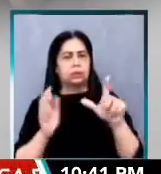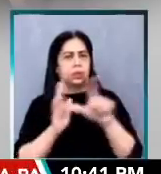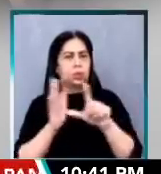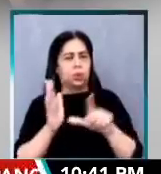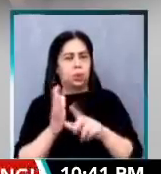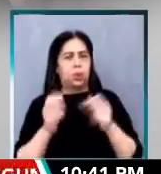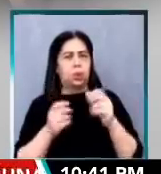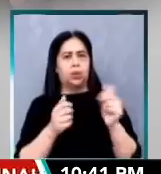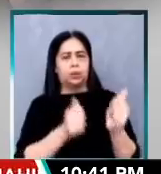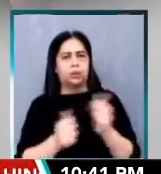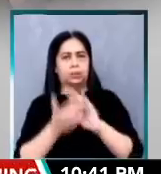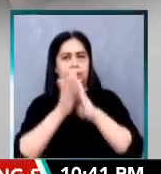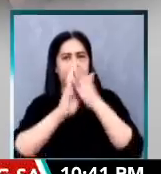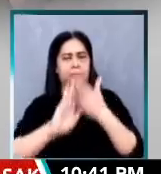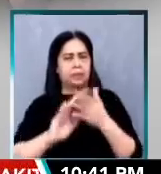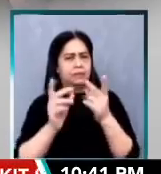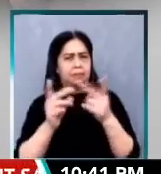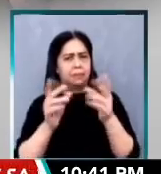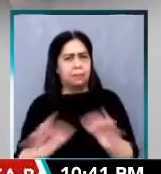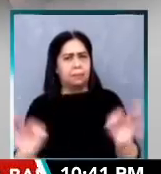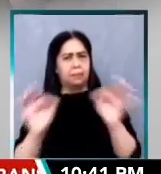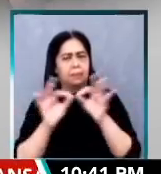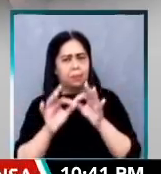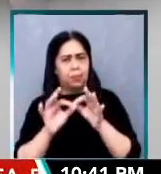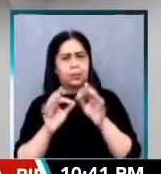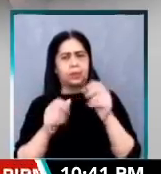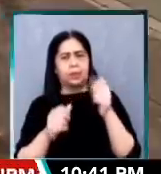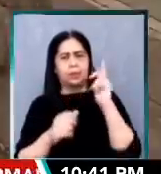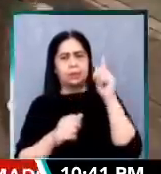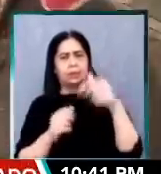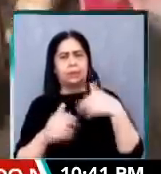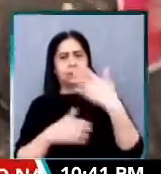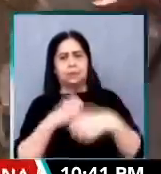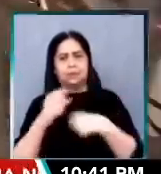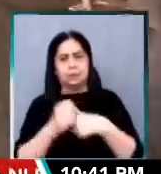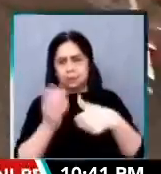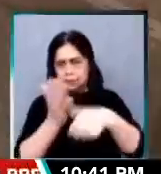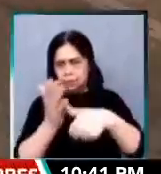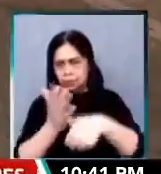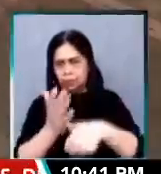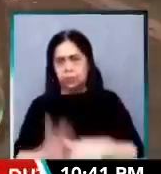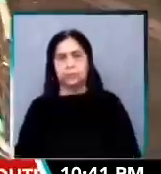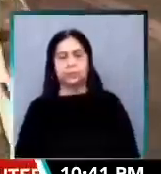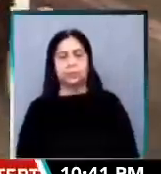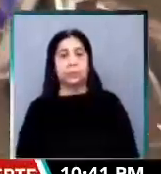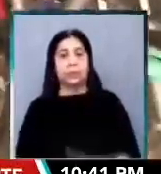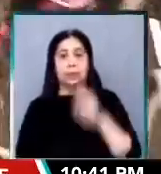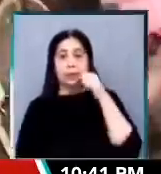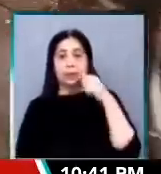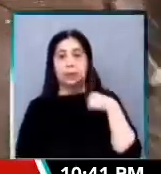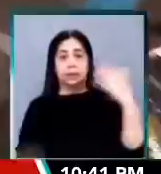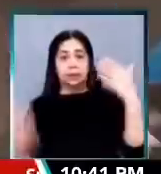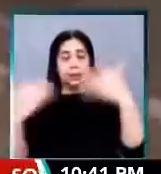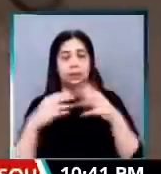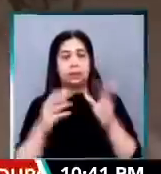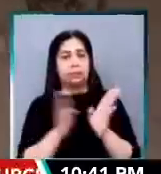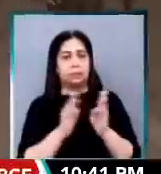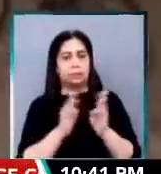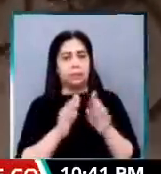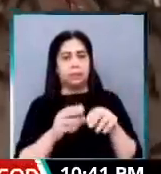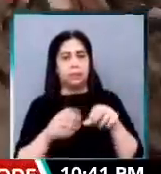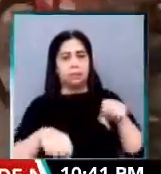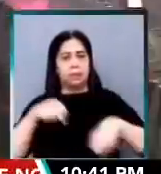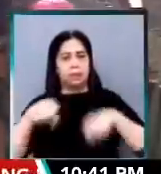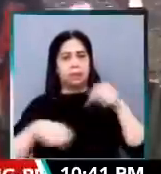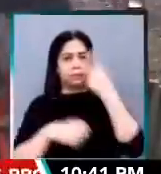napakahalagang political exercise sa susunod na taon. Kagabi, nagtipo ng grupong Bikers for Lenny at